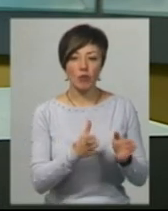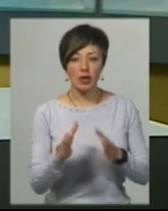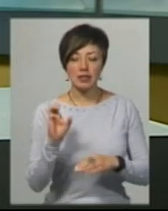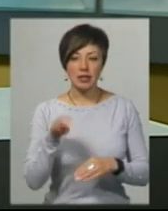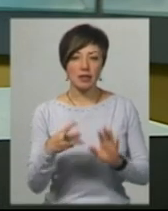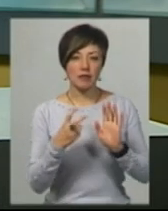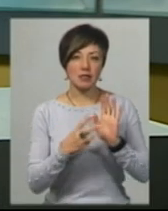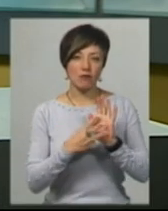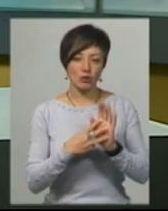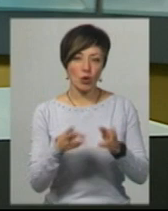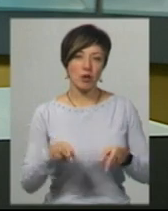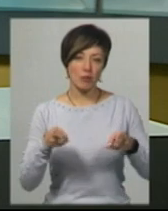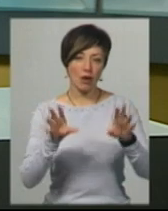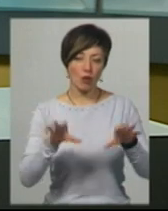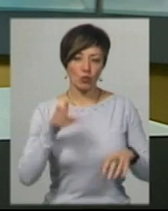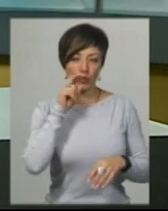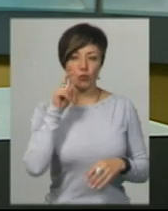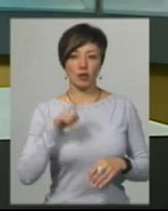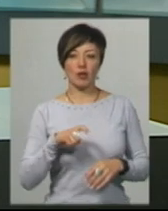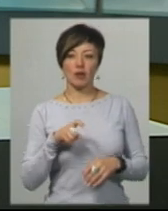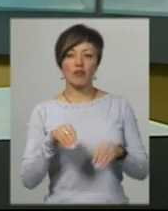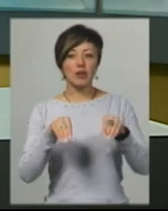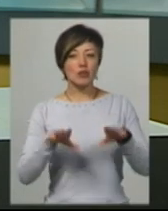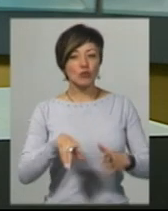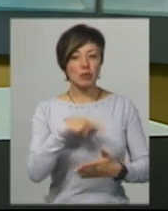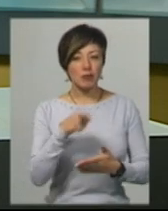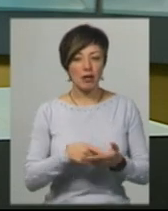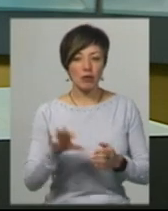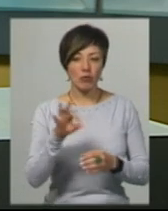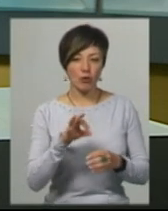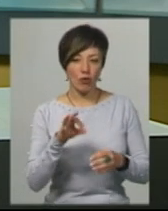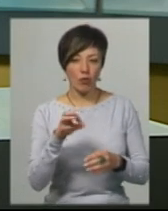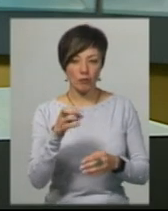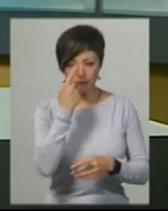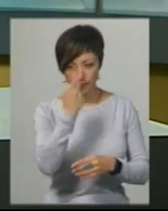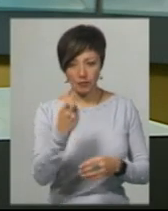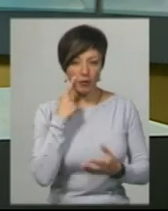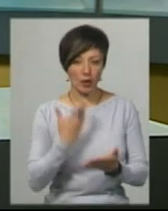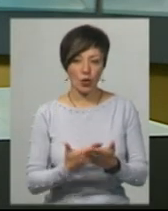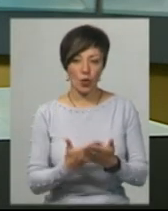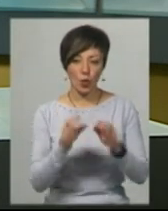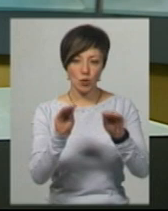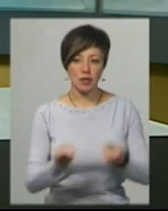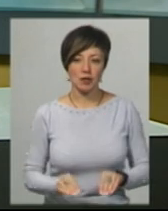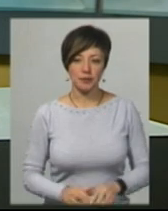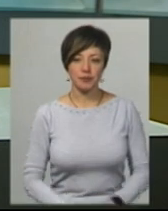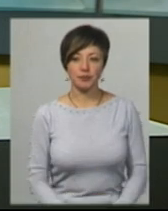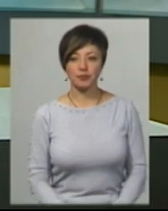208 Кримінального кодексу України. Вирішується питання щодо оголошення йому підозри, додає Інна Глега.